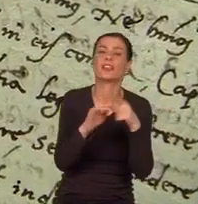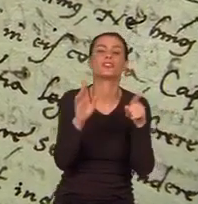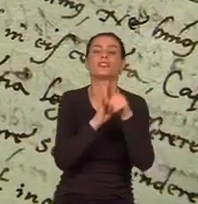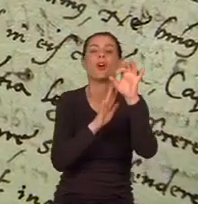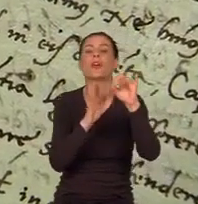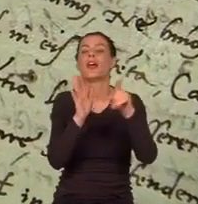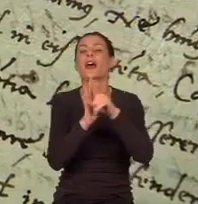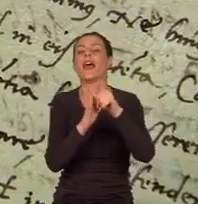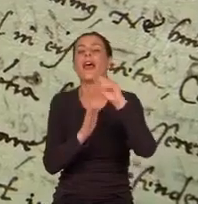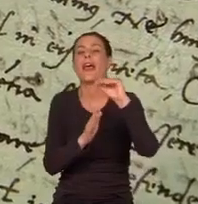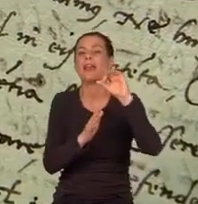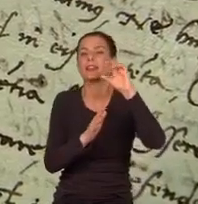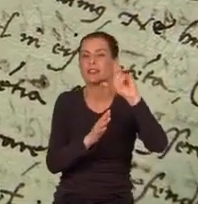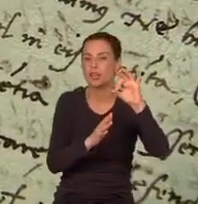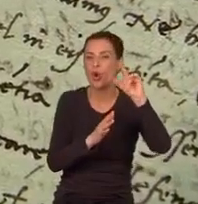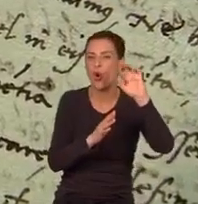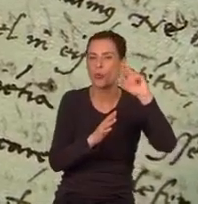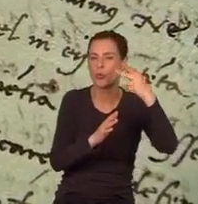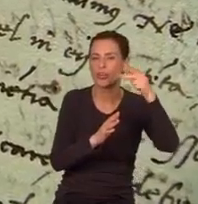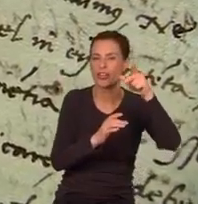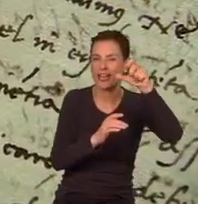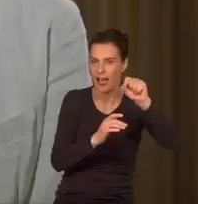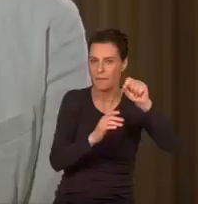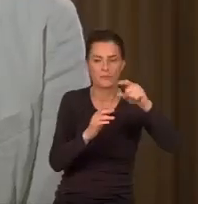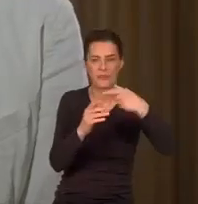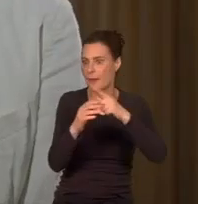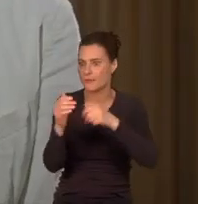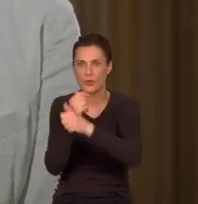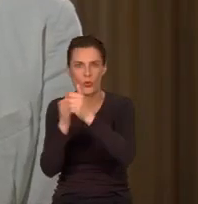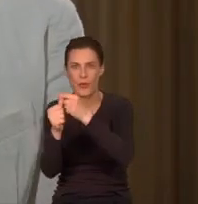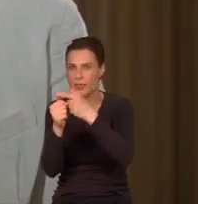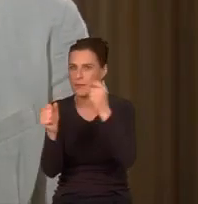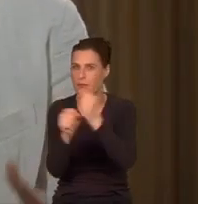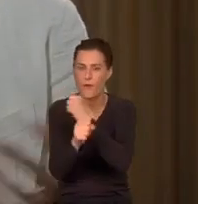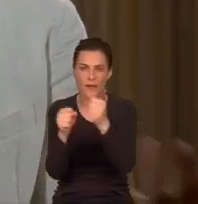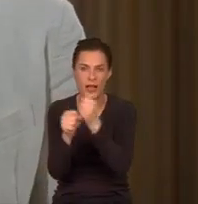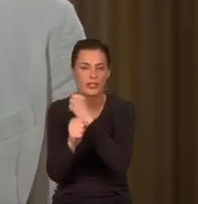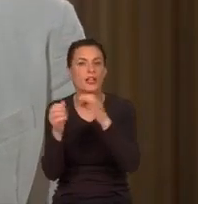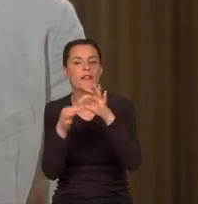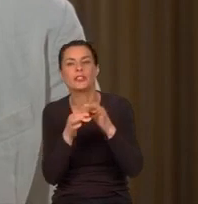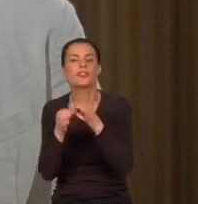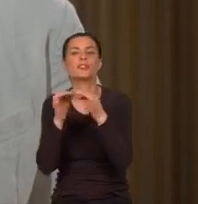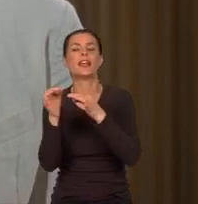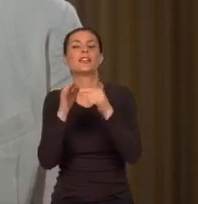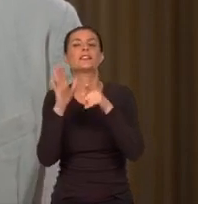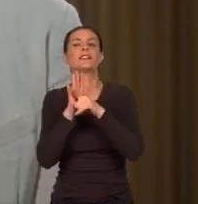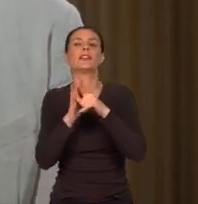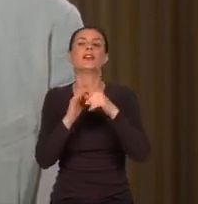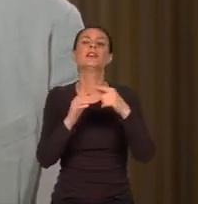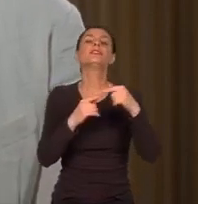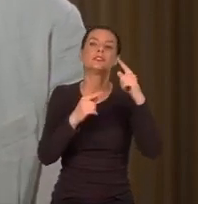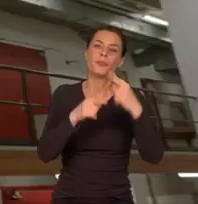ekskomuniką Lutera. Trzyma się tu ważne dokumenty historii religii czy relacji dyplomatycznych.